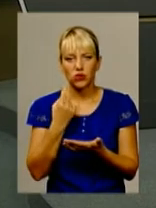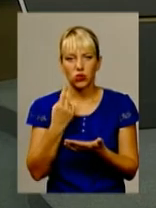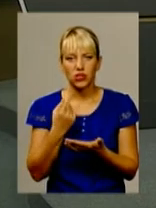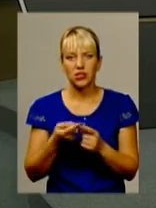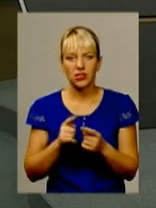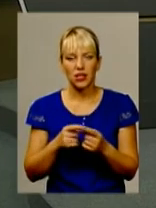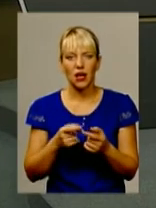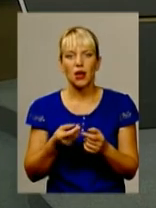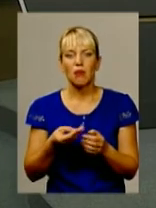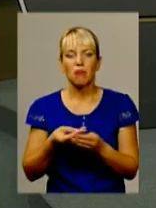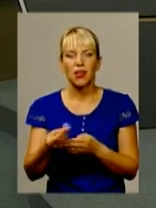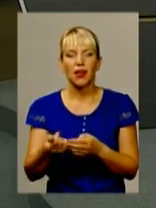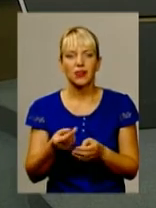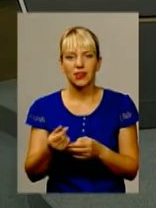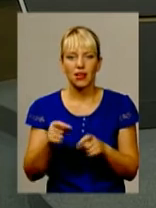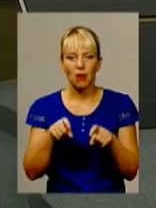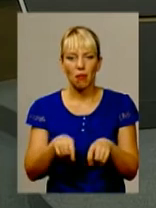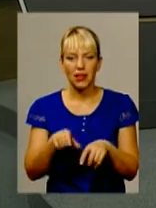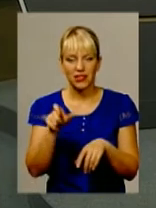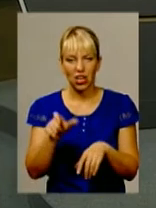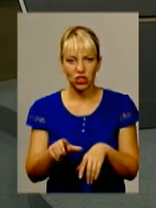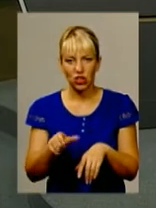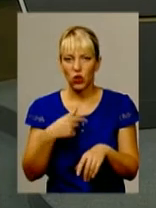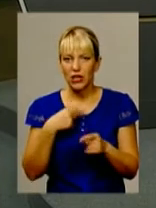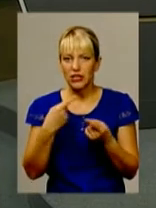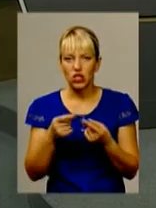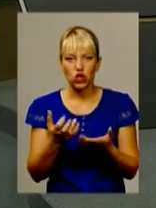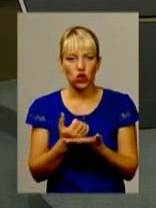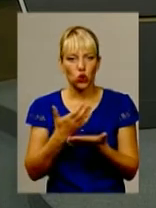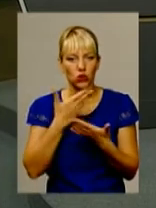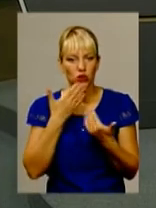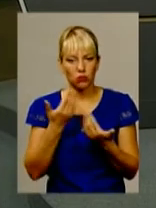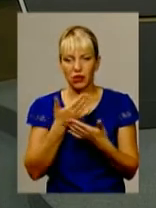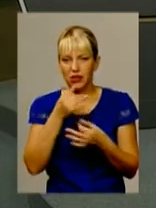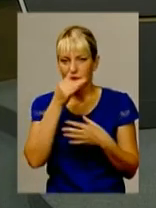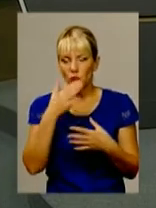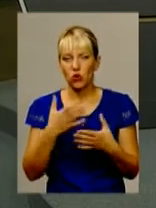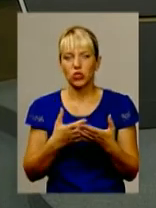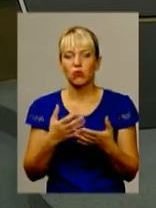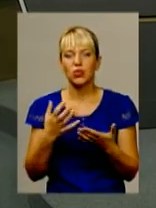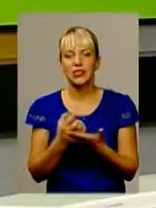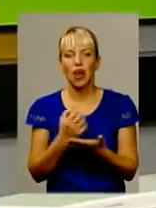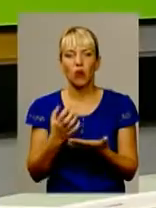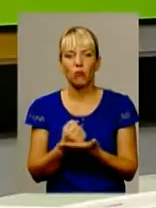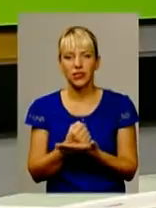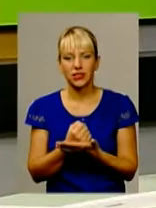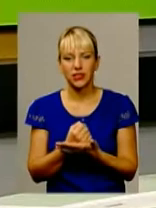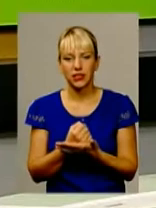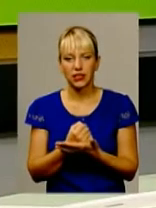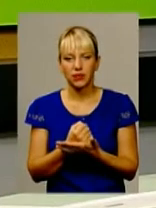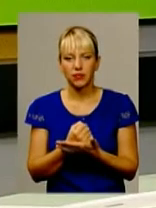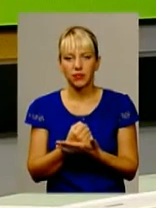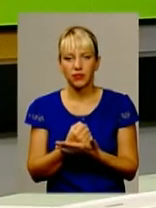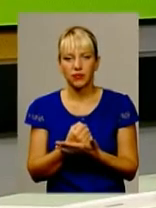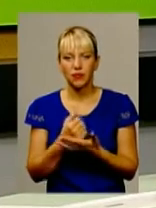платний пасажир. В нас іншого доходу немає. Ми не зможемо зробити, розбавити